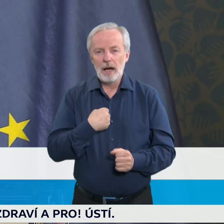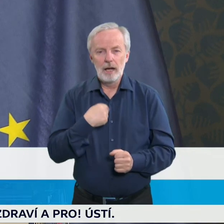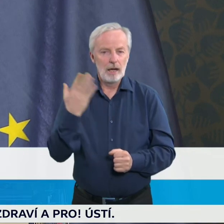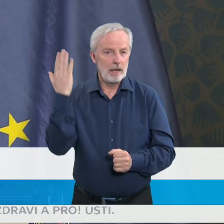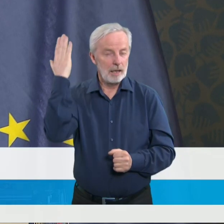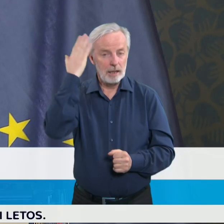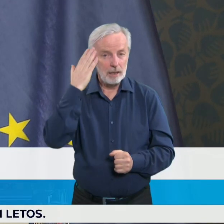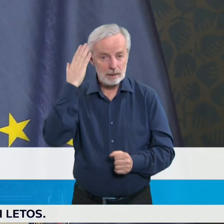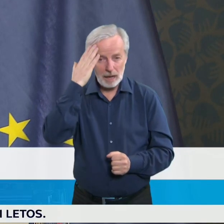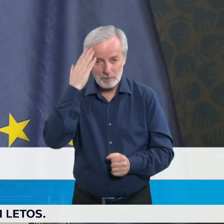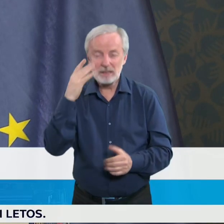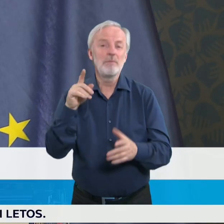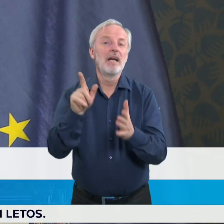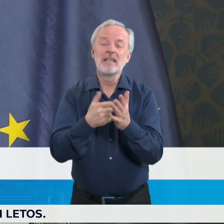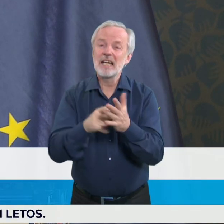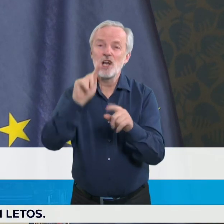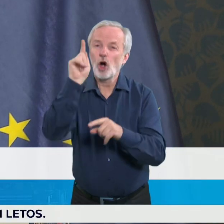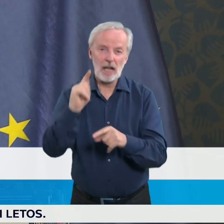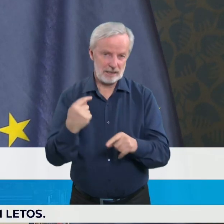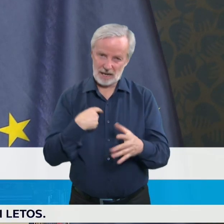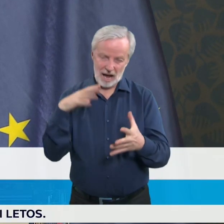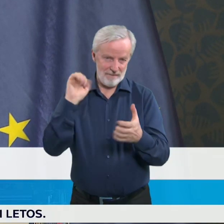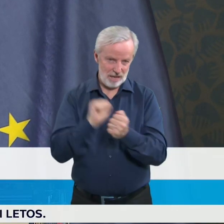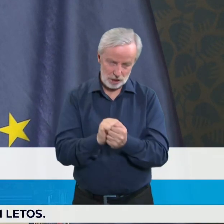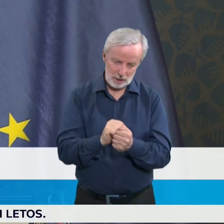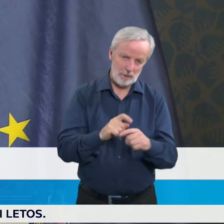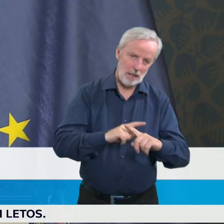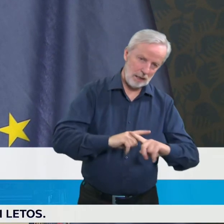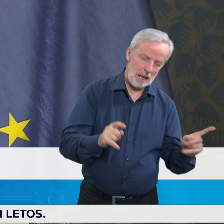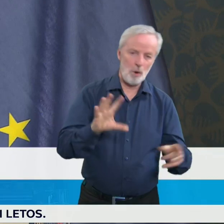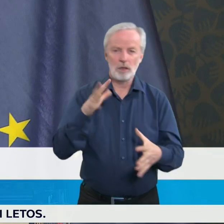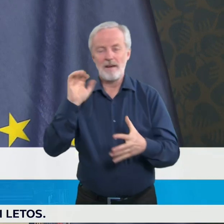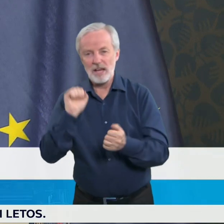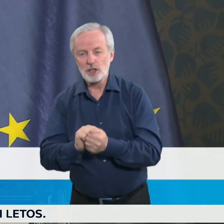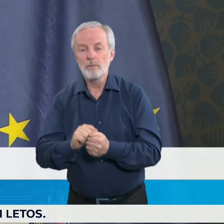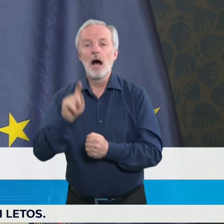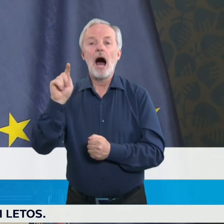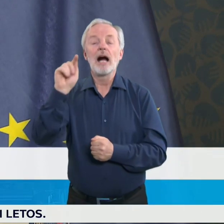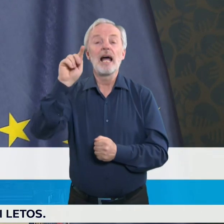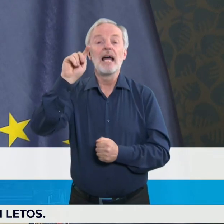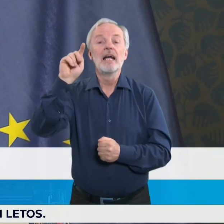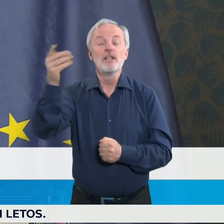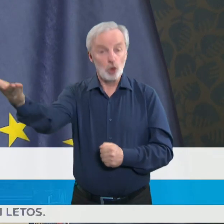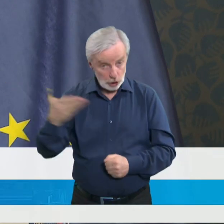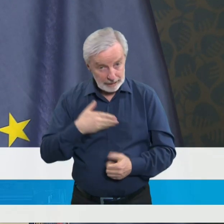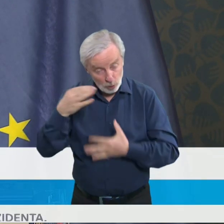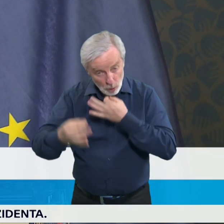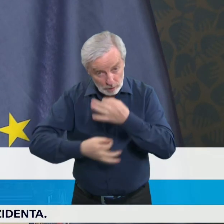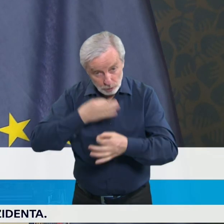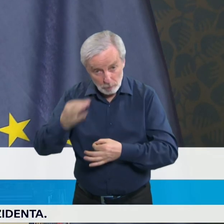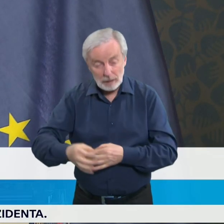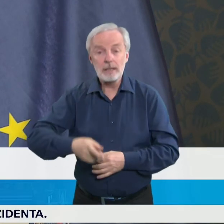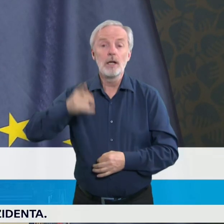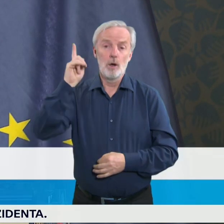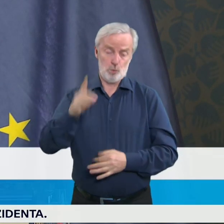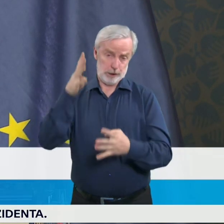čemu já věřím nebo nevěřím, já jenom vidím, že některou informaci, která je závažná, neumíme potvrdit z jiných úst a proto, abychom se zachovali co